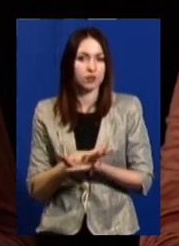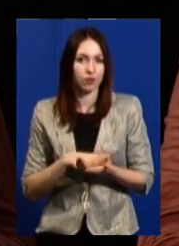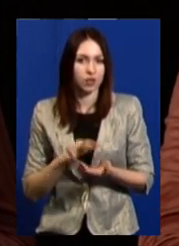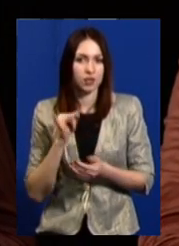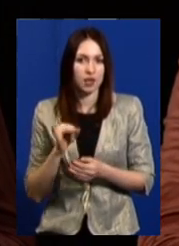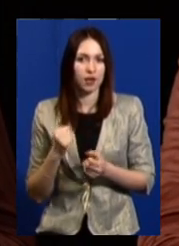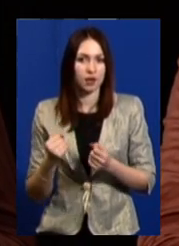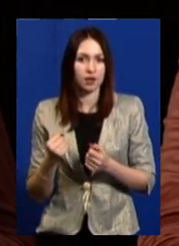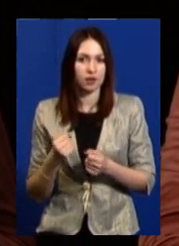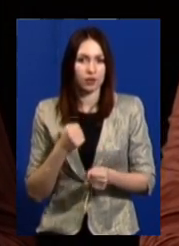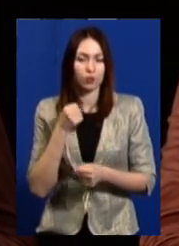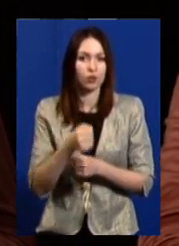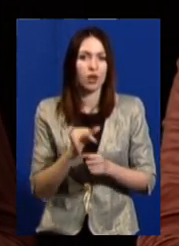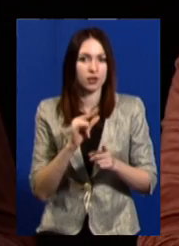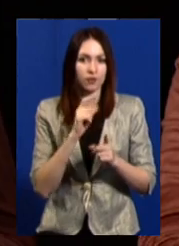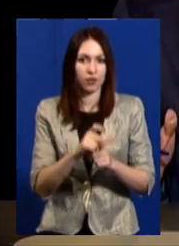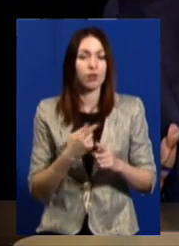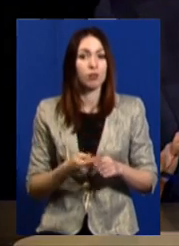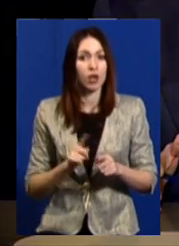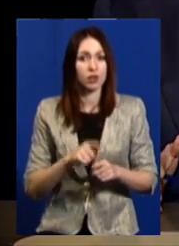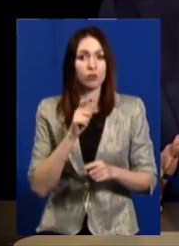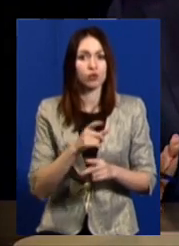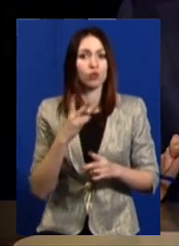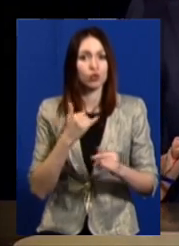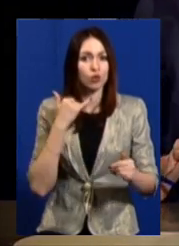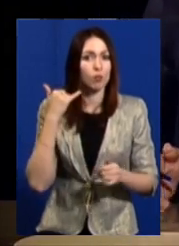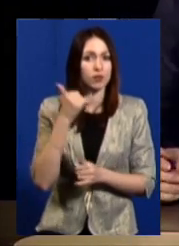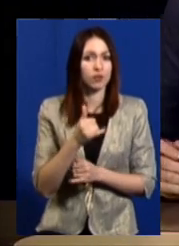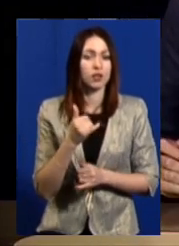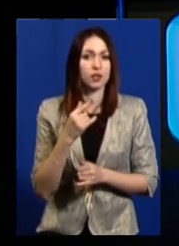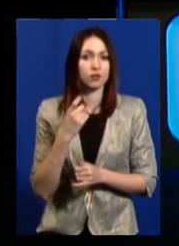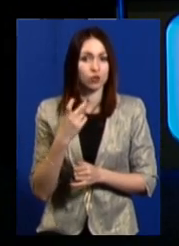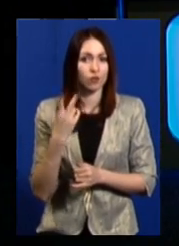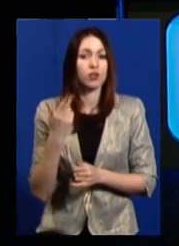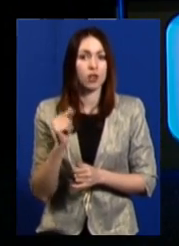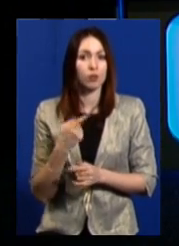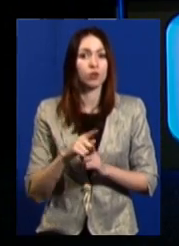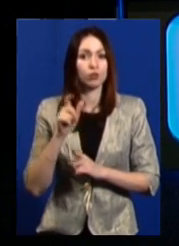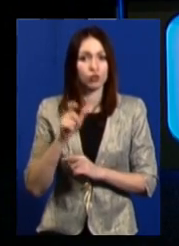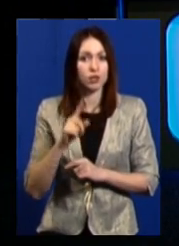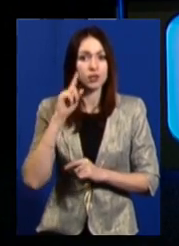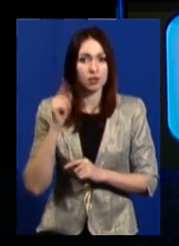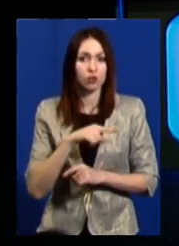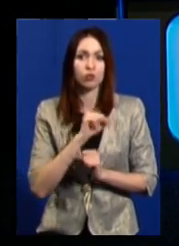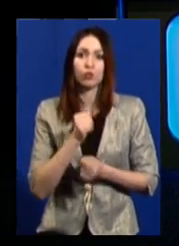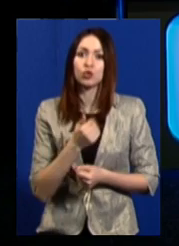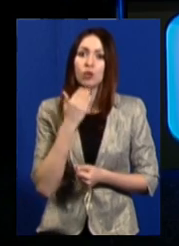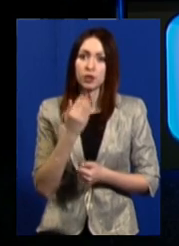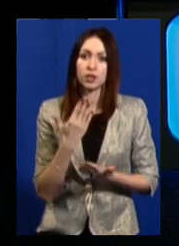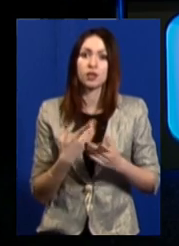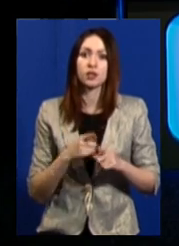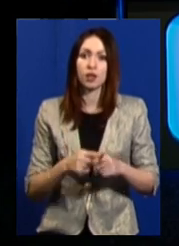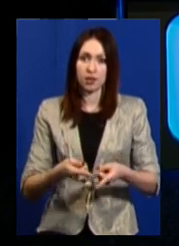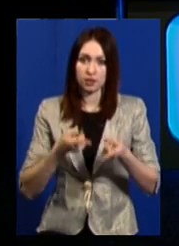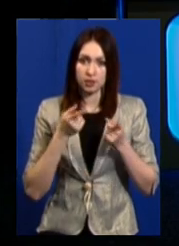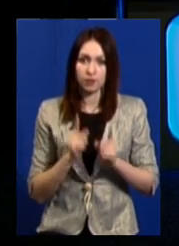фізичну якусь силу застосувати. Тому людина знає, що вона може звернутися, і що це дійсно кризовий